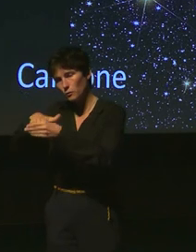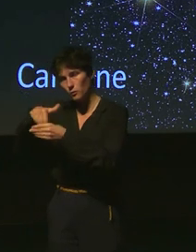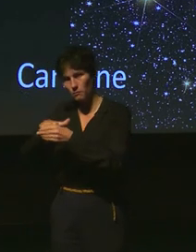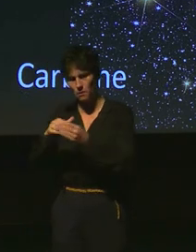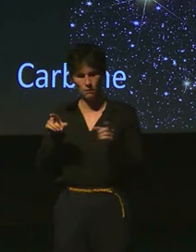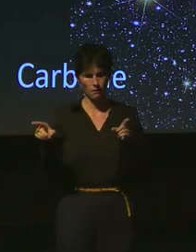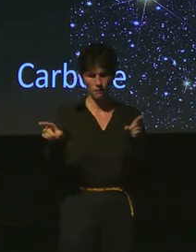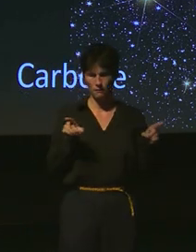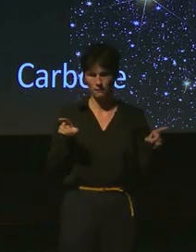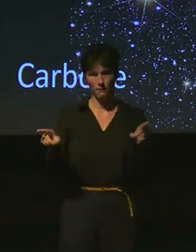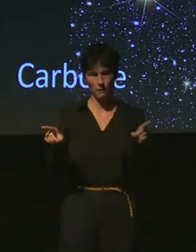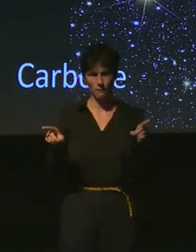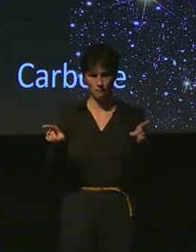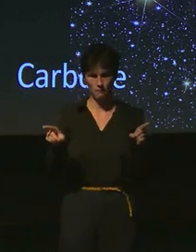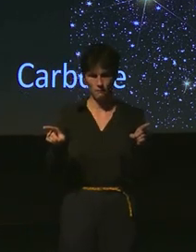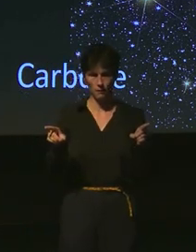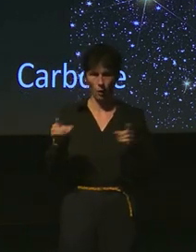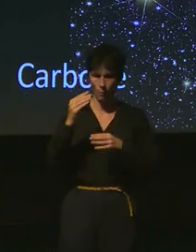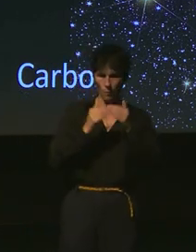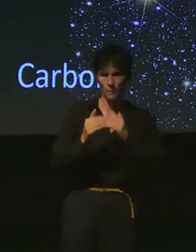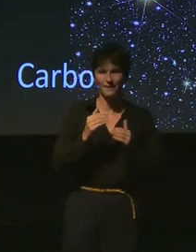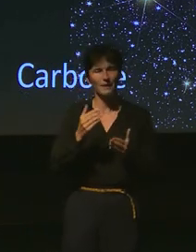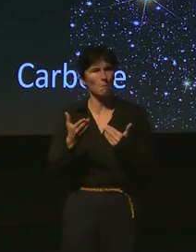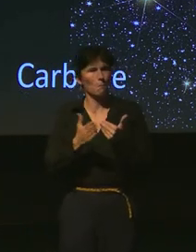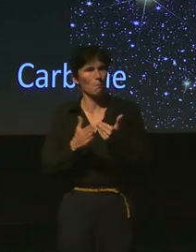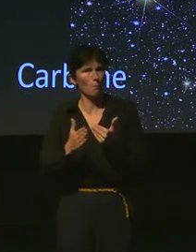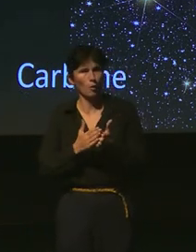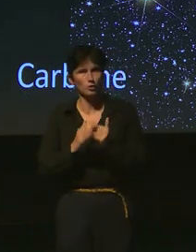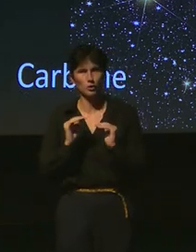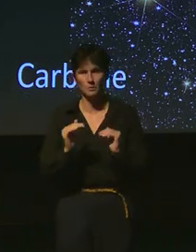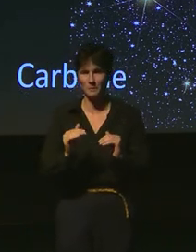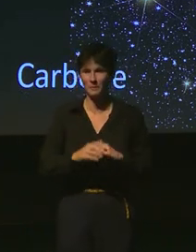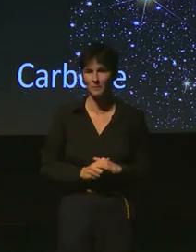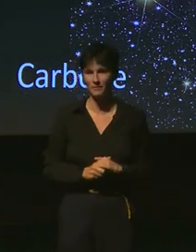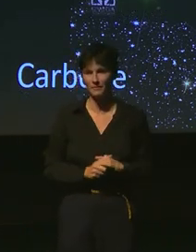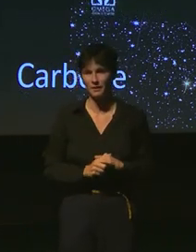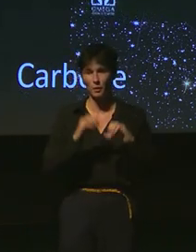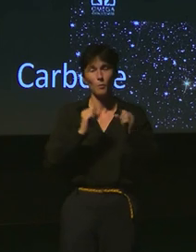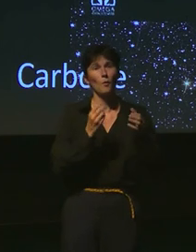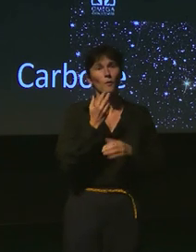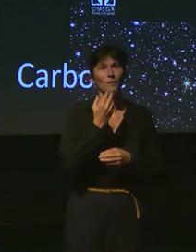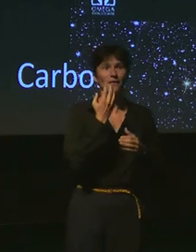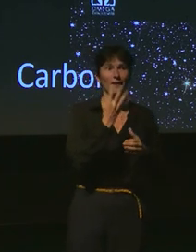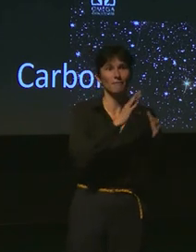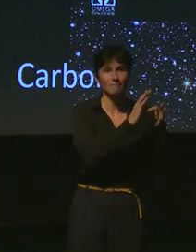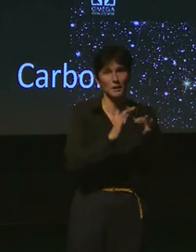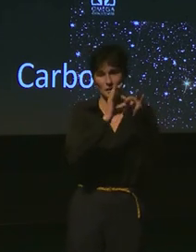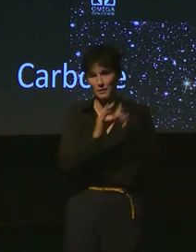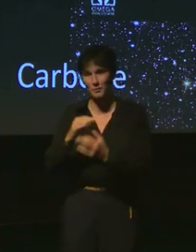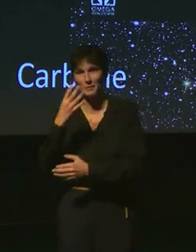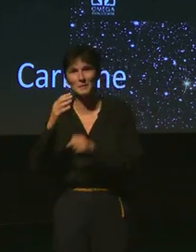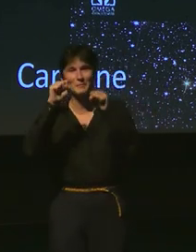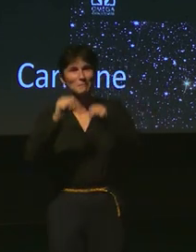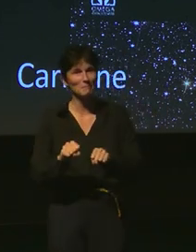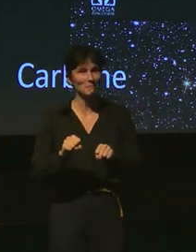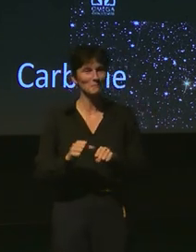silencium ont des propriétés électroniques c'est le croque il peut faire un tableau je ne pas sur les détails et par exemple on peut faire vous